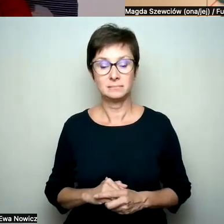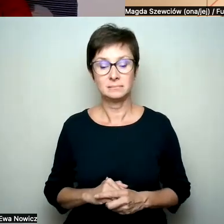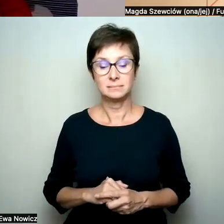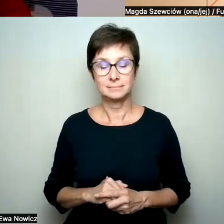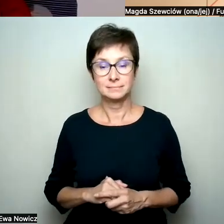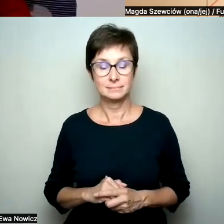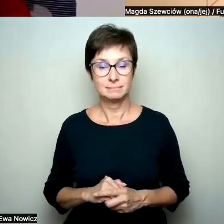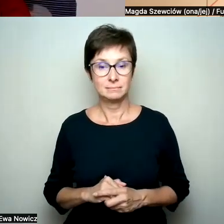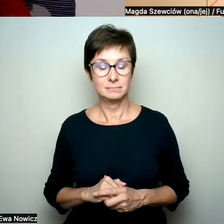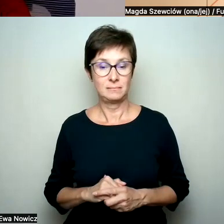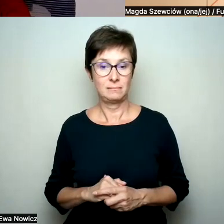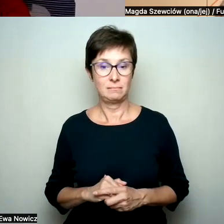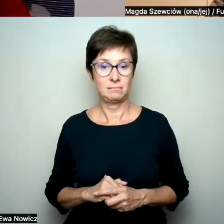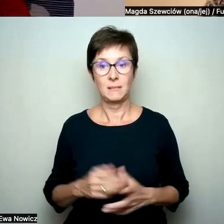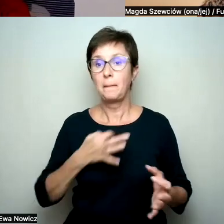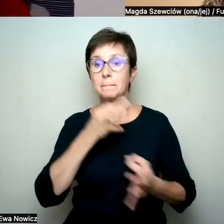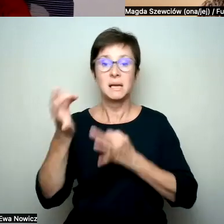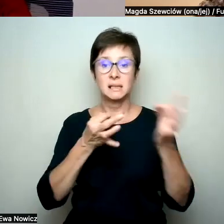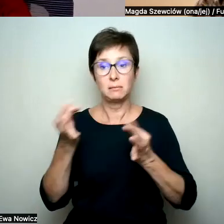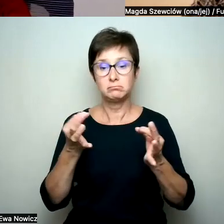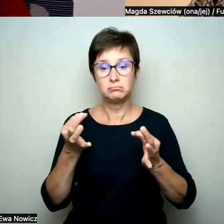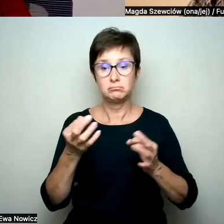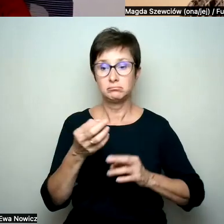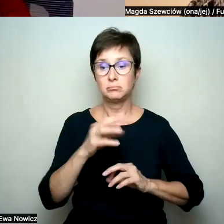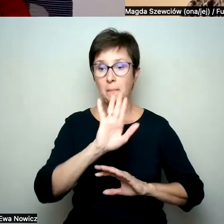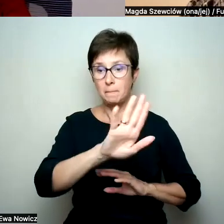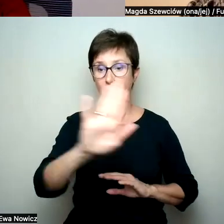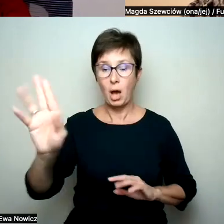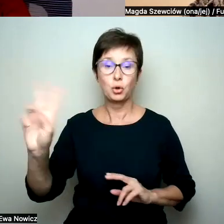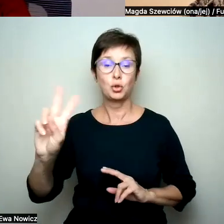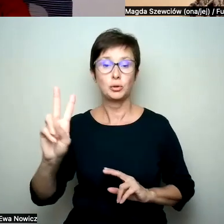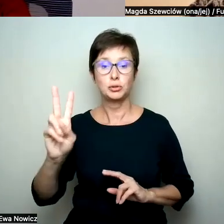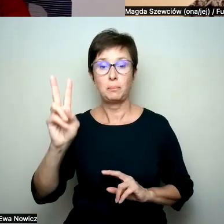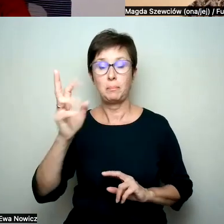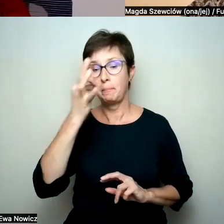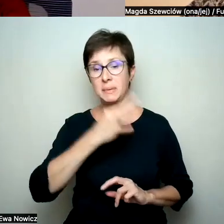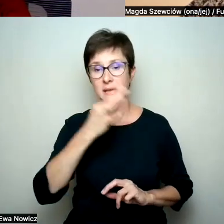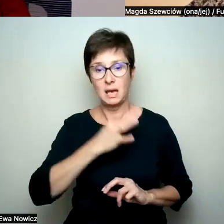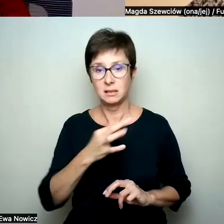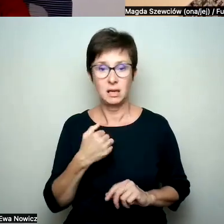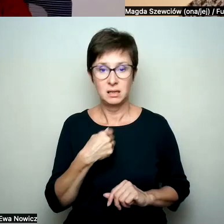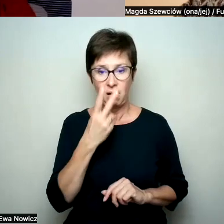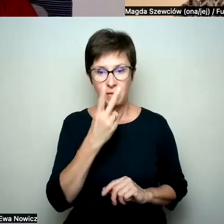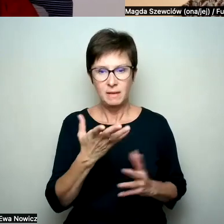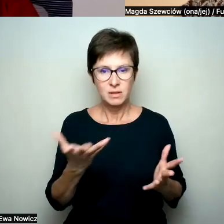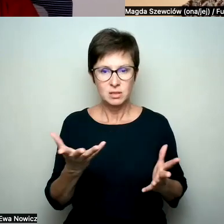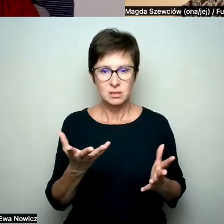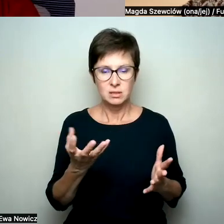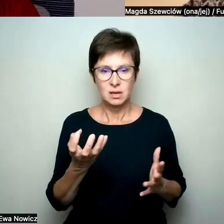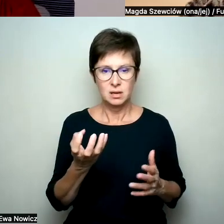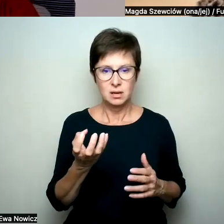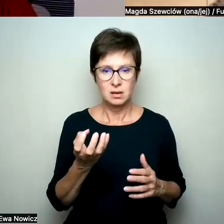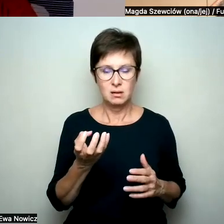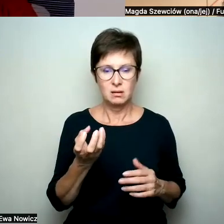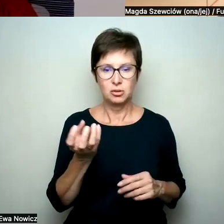Czy są jakieś pytania? Teraz tak sprawdzam jeszcze, bo ja nie widzę, ale nie chciałabym